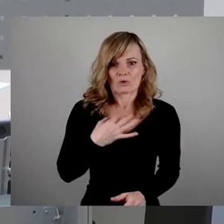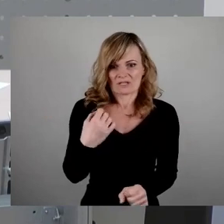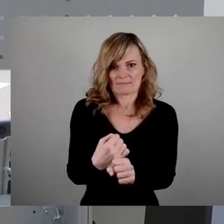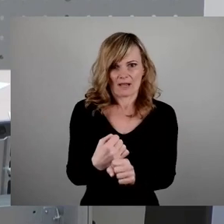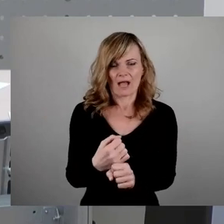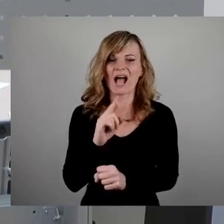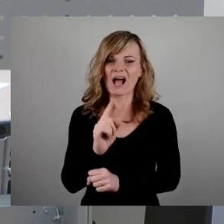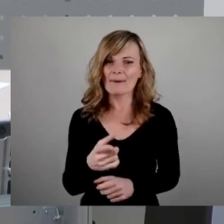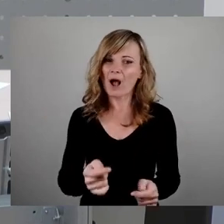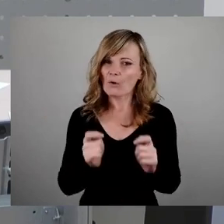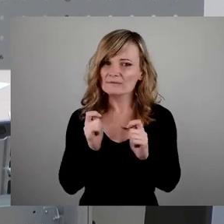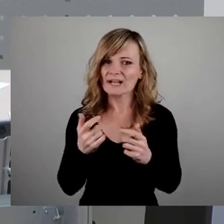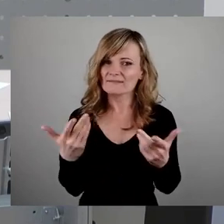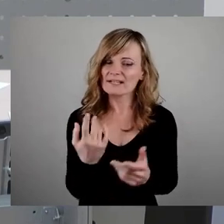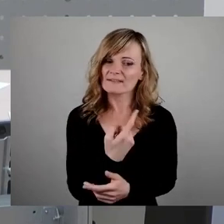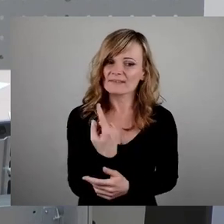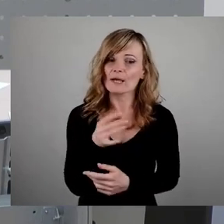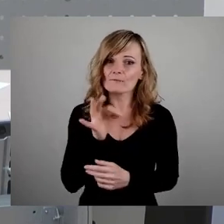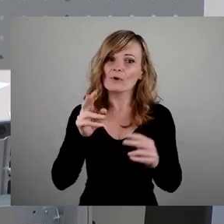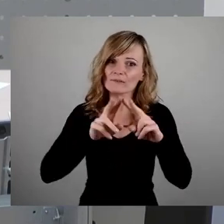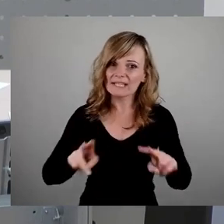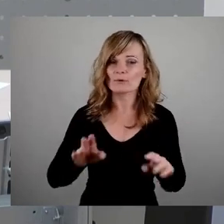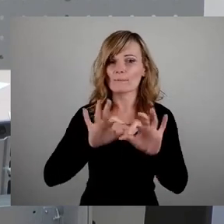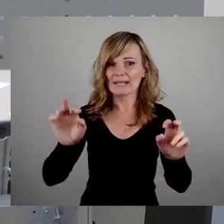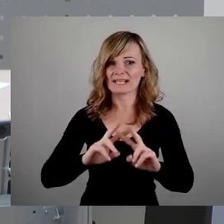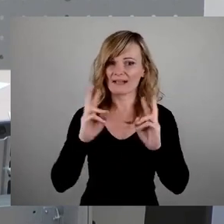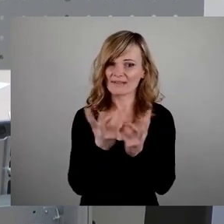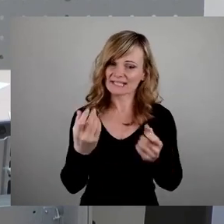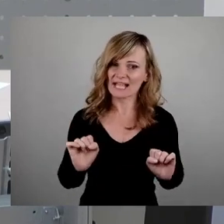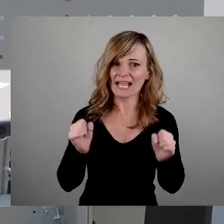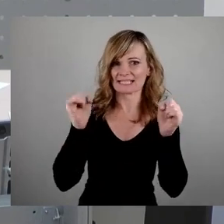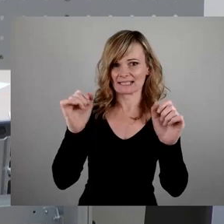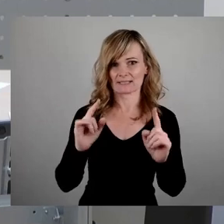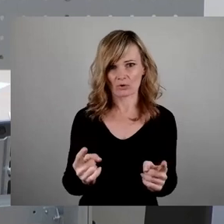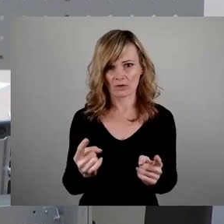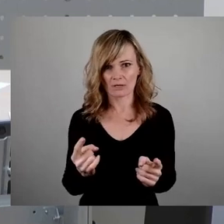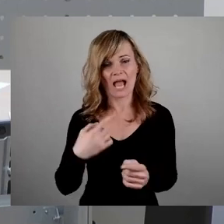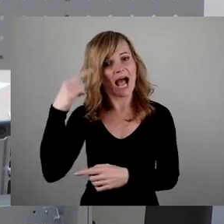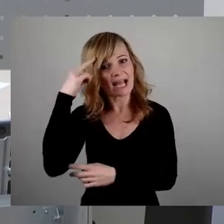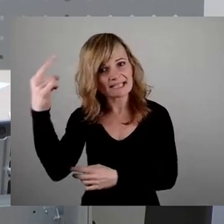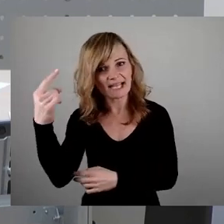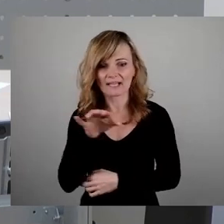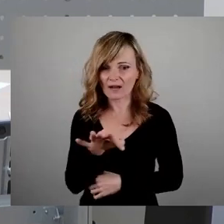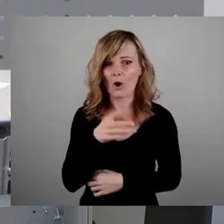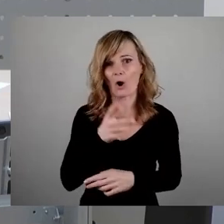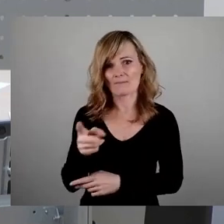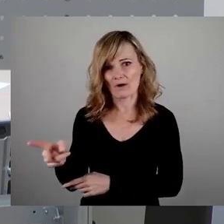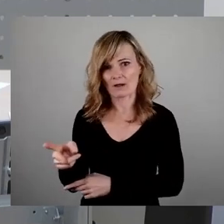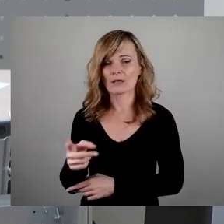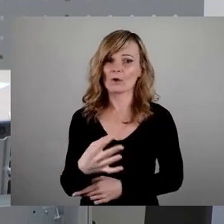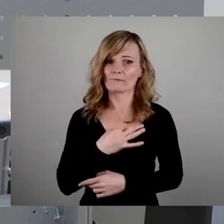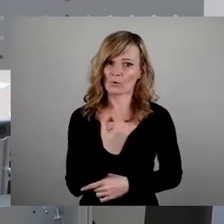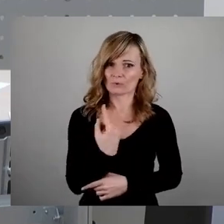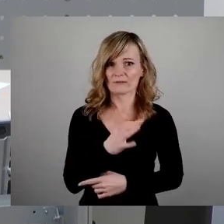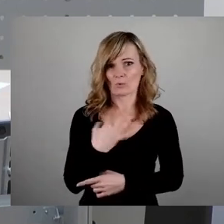Er besteht darin, dass wir uns für eine friedliche und bessere Welt einsetzen sollen. Und zwar im Andenken an die Opfer, aber für uns und für